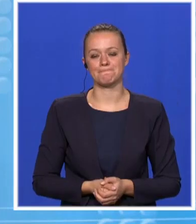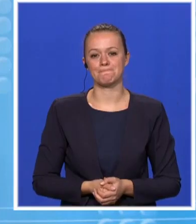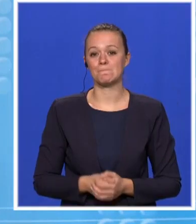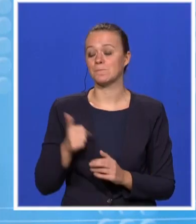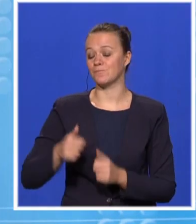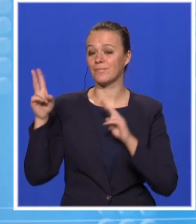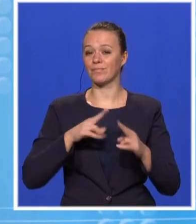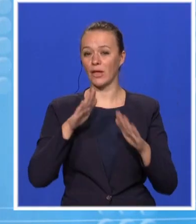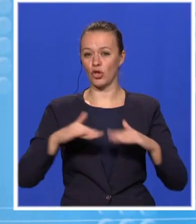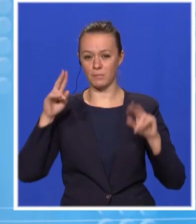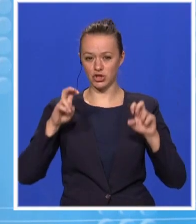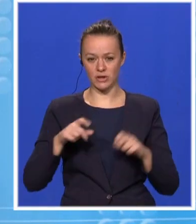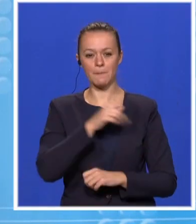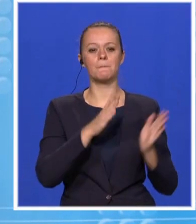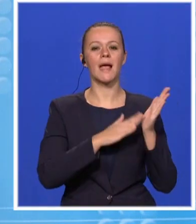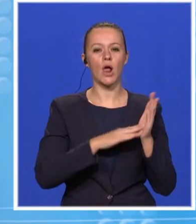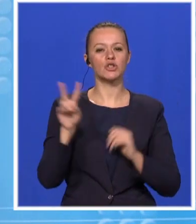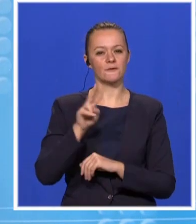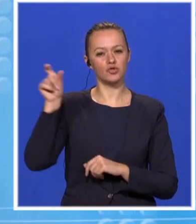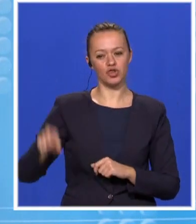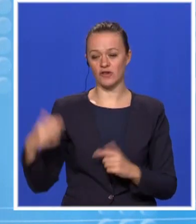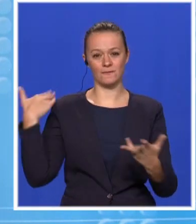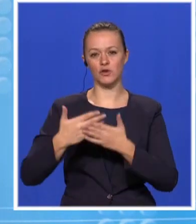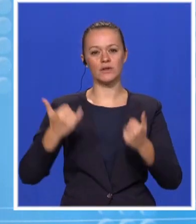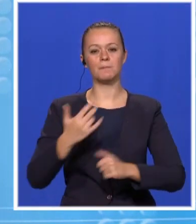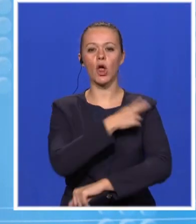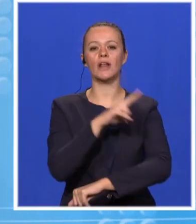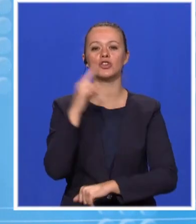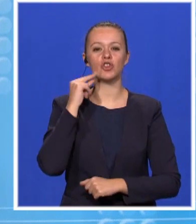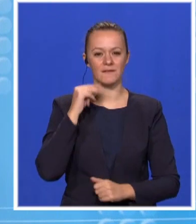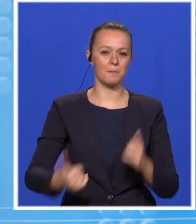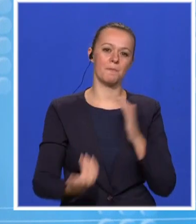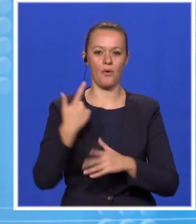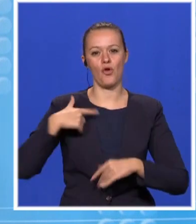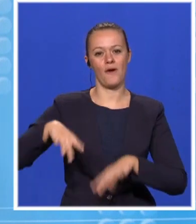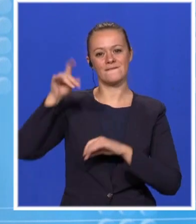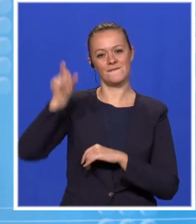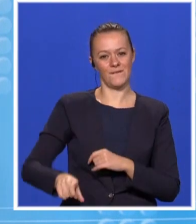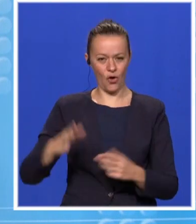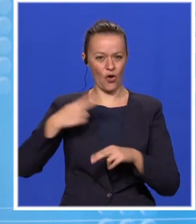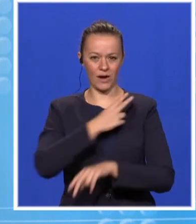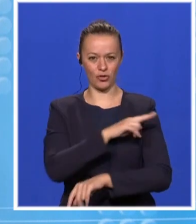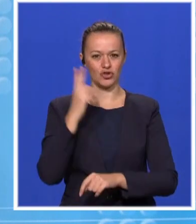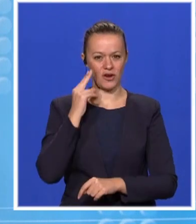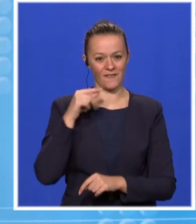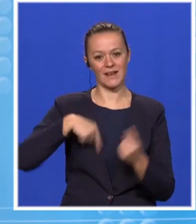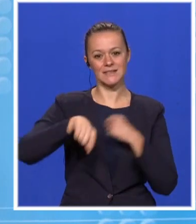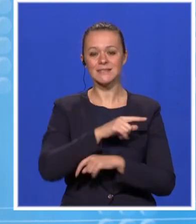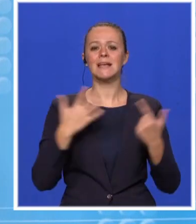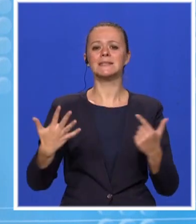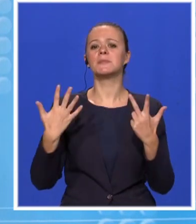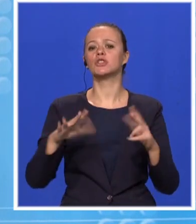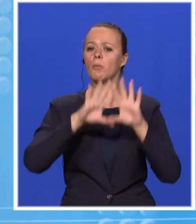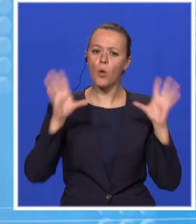Vraćamo se domaćim temama. Miloš Vučević, dosadašnji gradonačelnik Novog Sada, ponovo izabra na tu funkciju. Za njega je glasalo 70 od